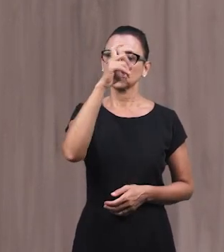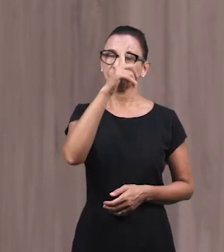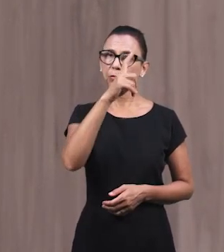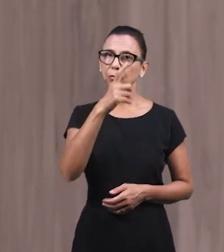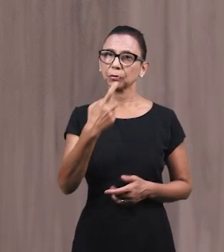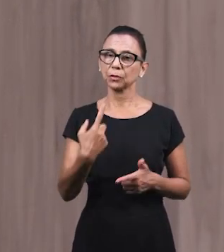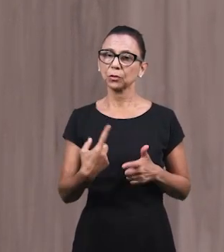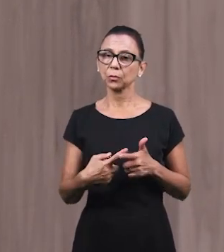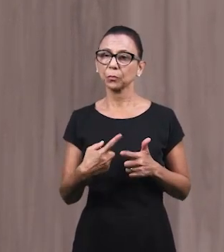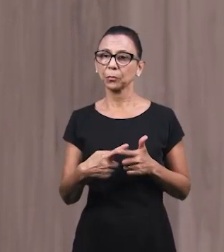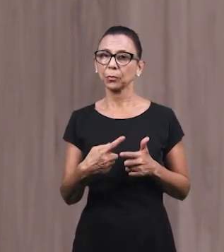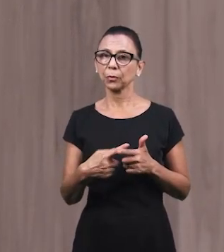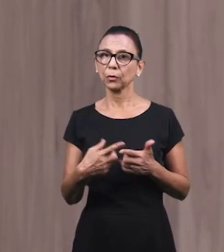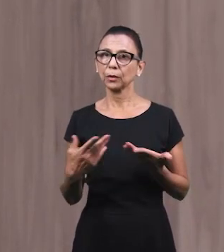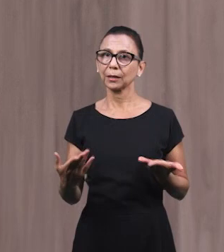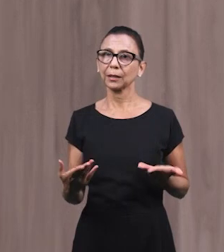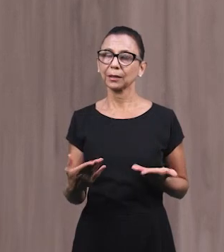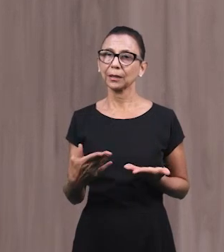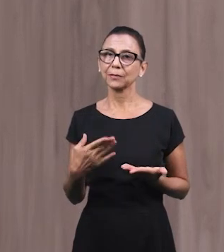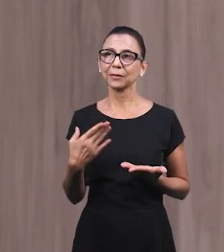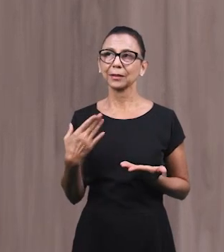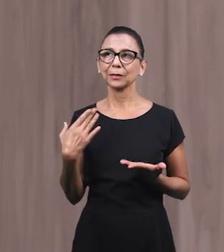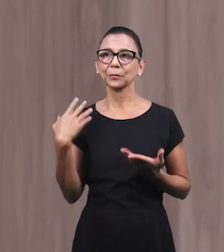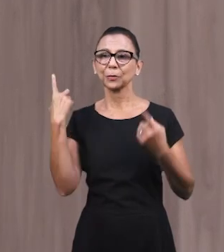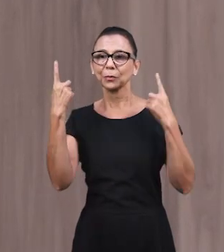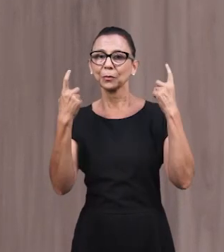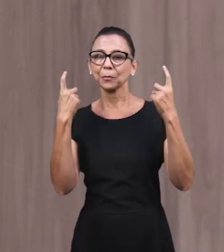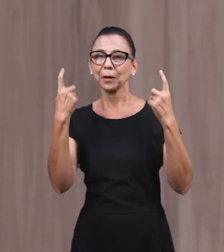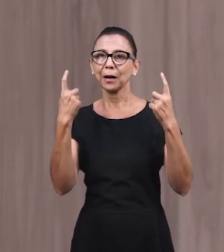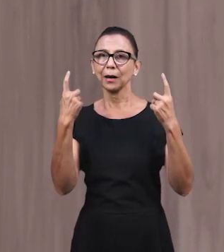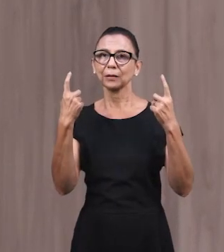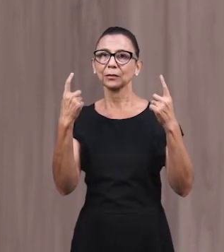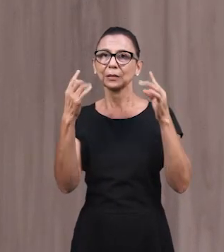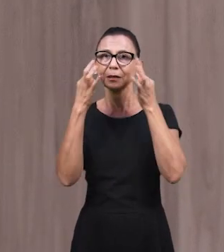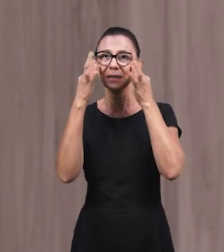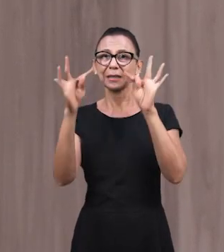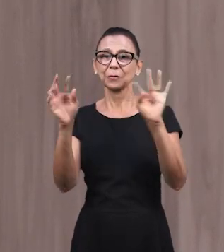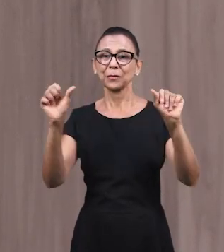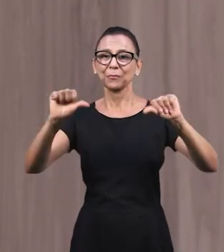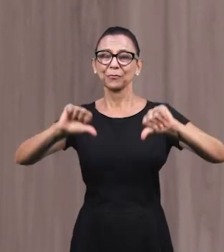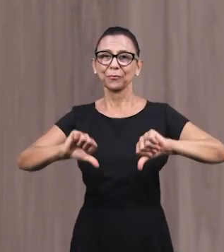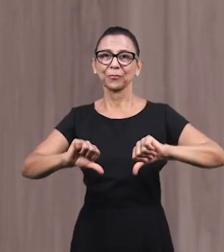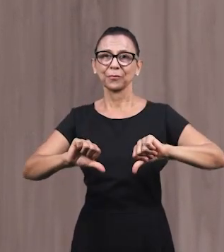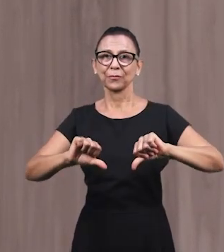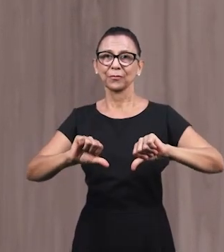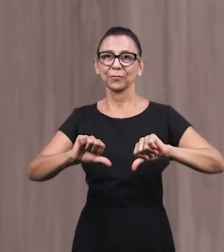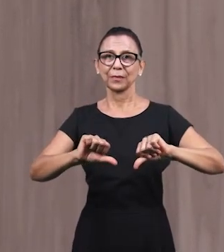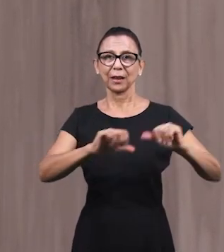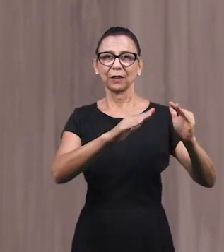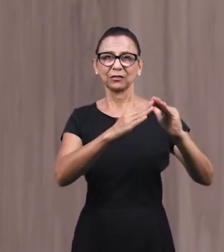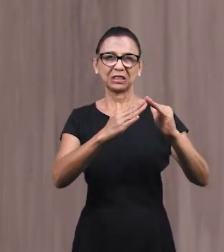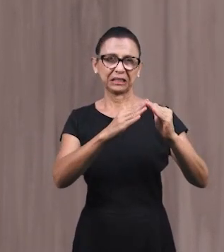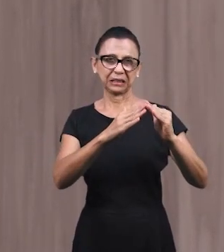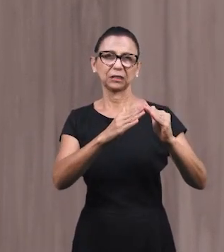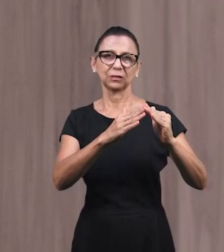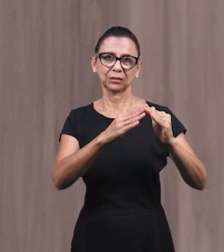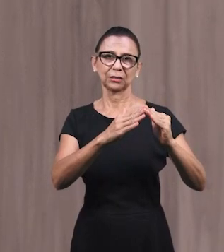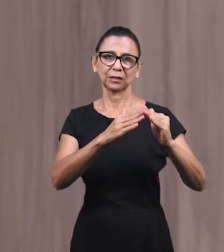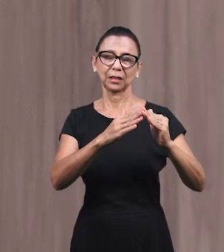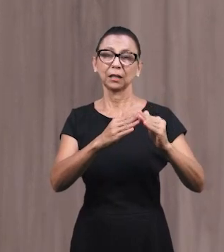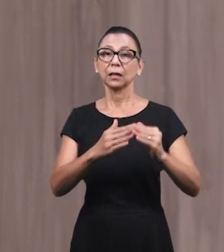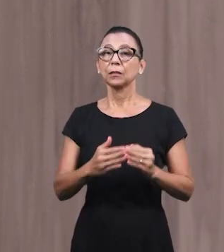они пытались сохранить в семье, чтобы свое деятельство плохого не давать другим.